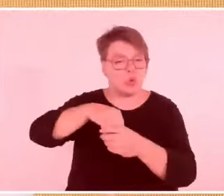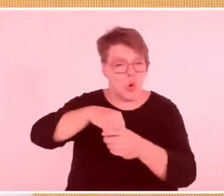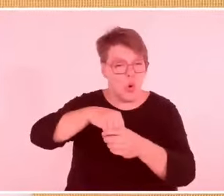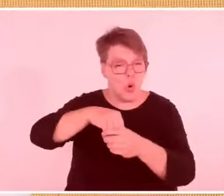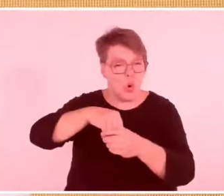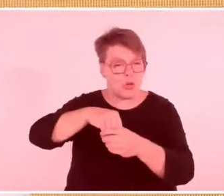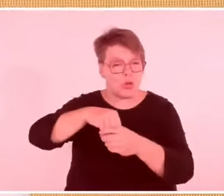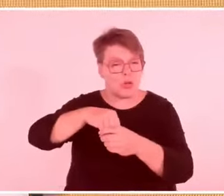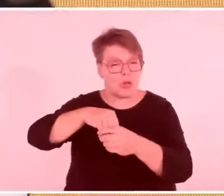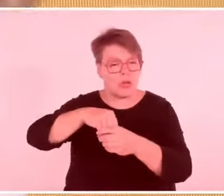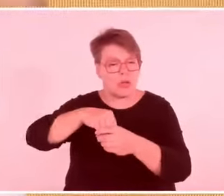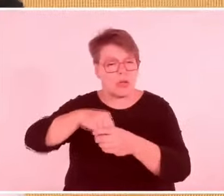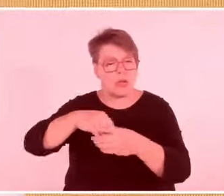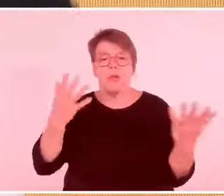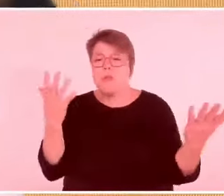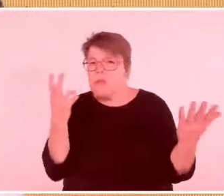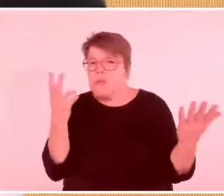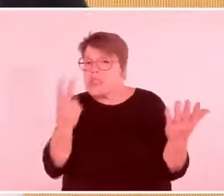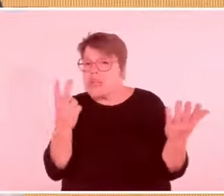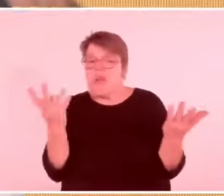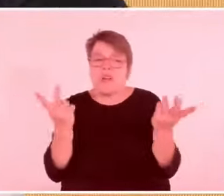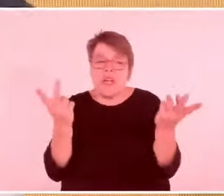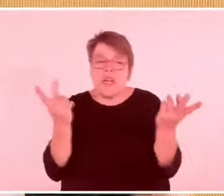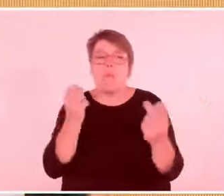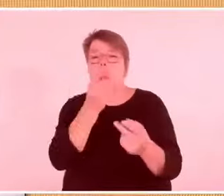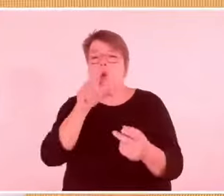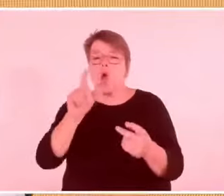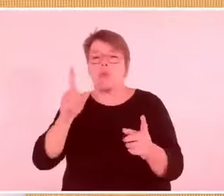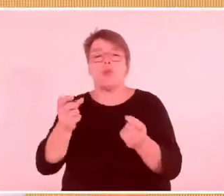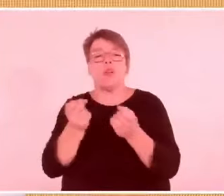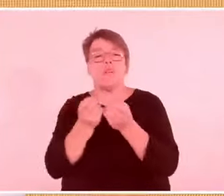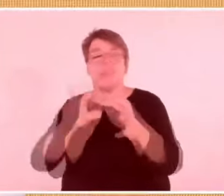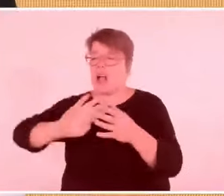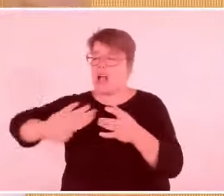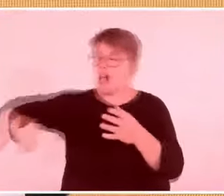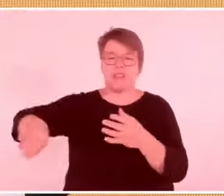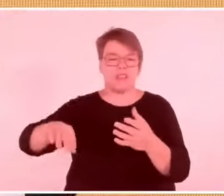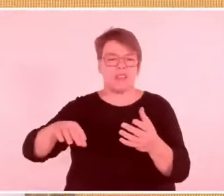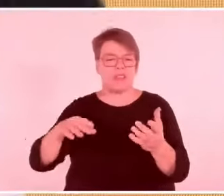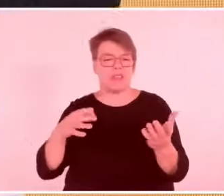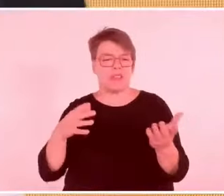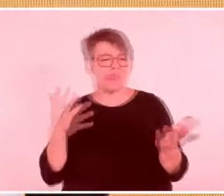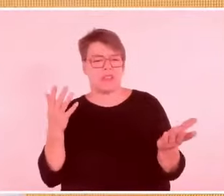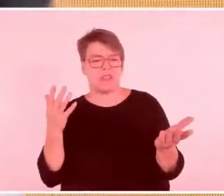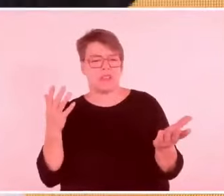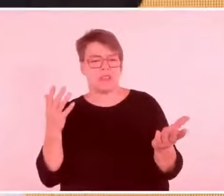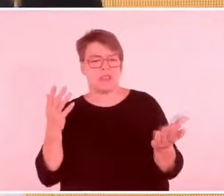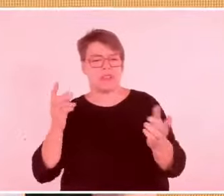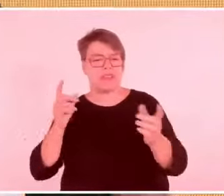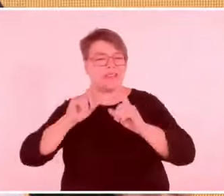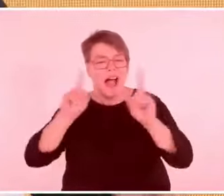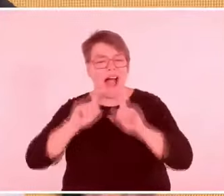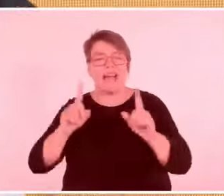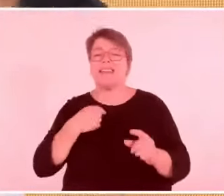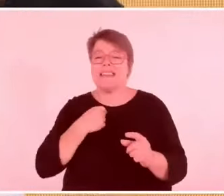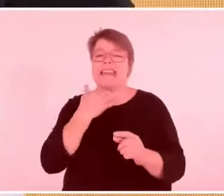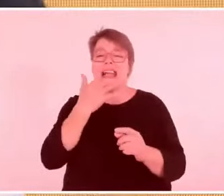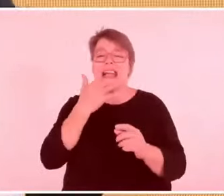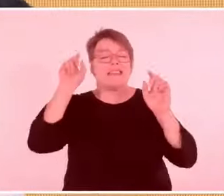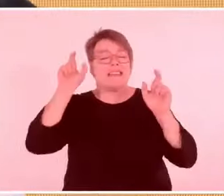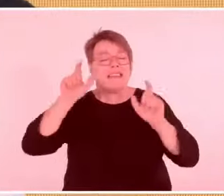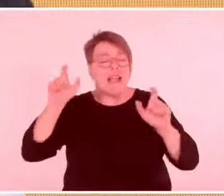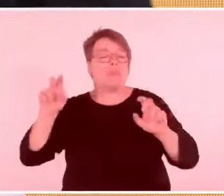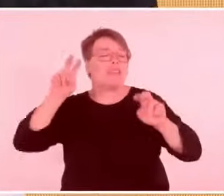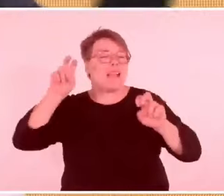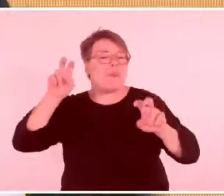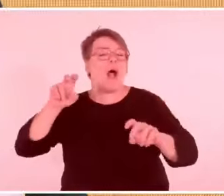Dutzenden von Palästinensern, die ich persönlich kenne. Es tut mir leid, wenn ich jetzt explodiere. Wenn es hier im Raum jemanden